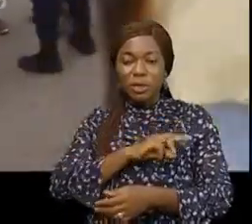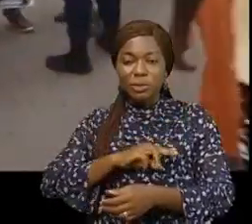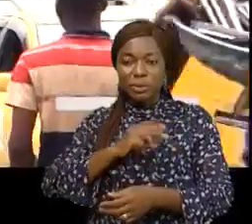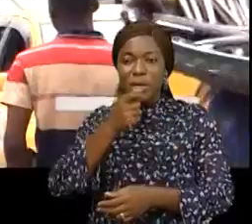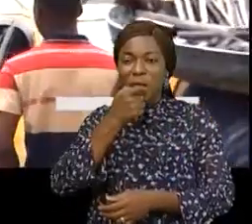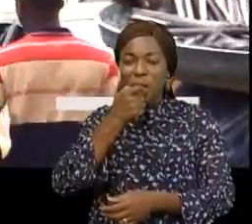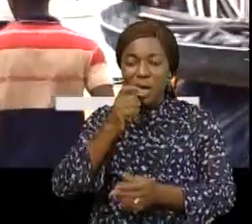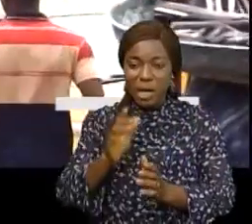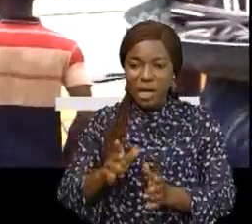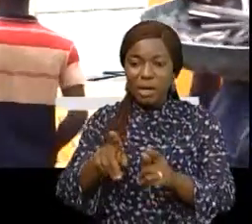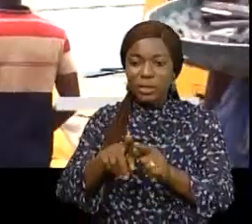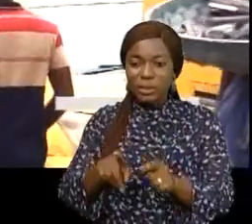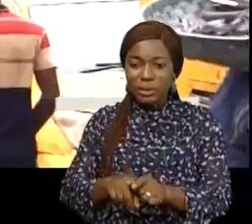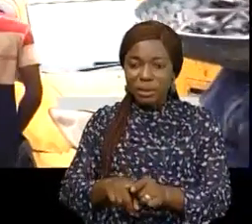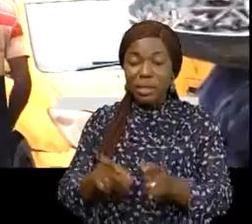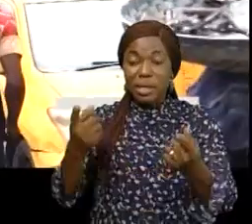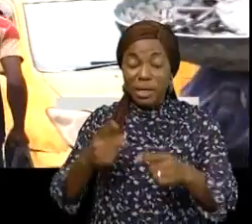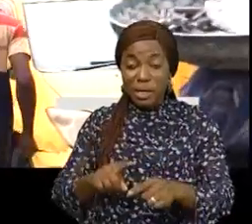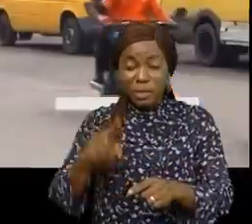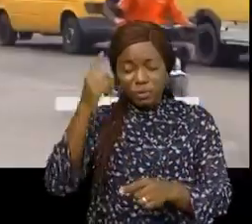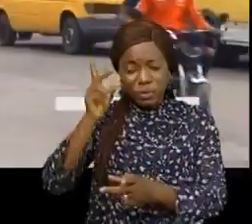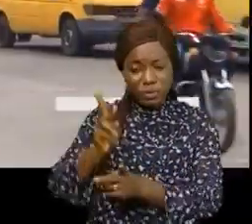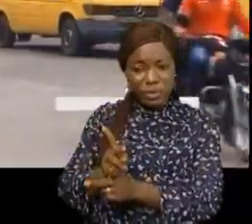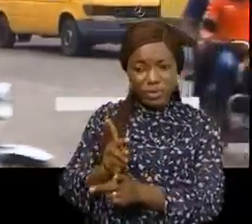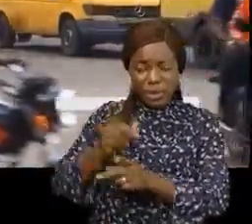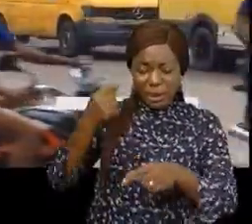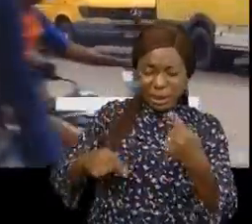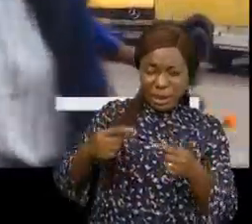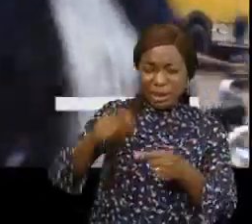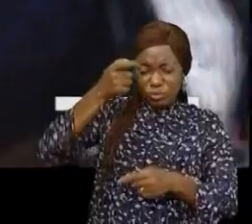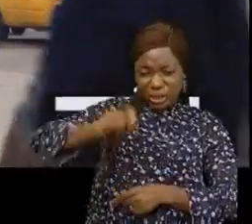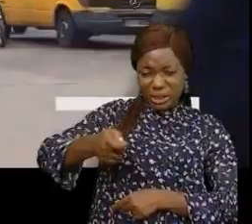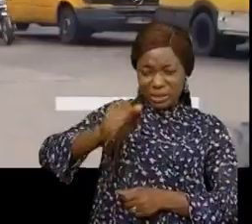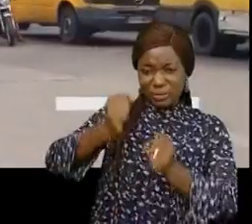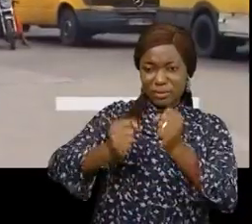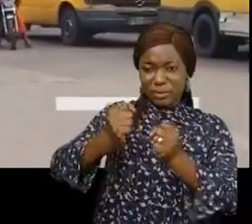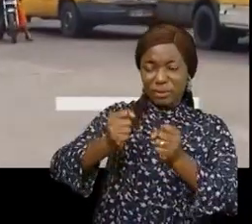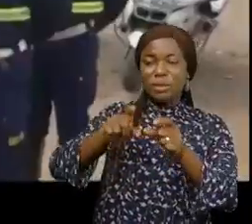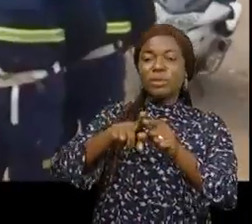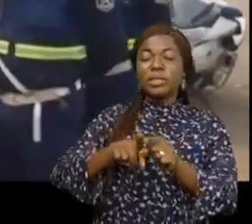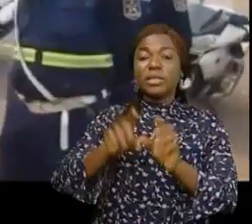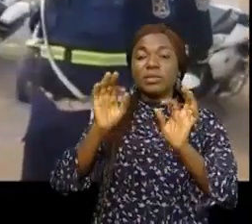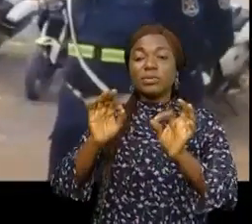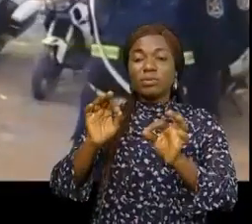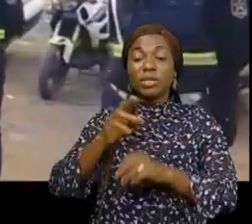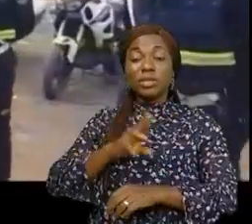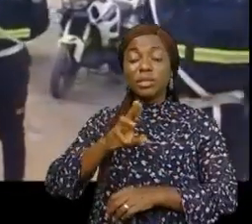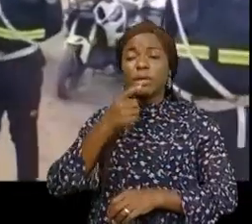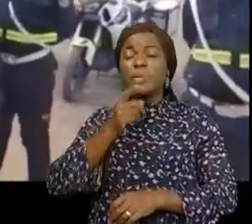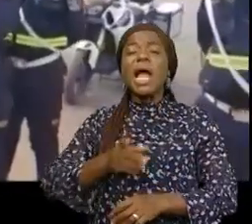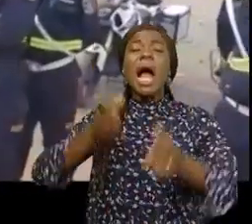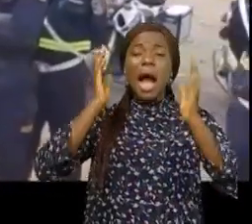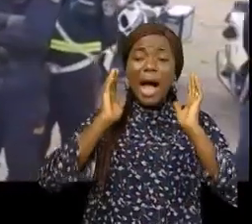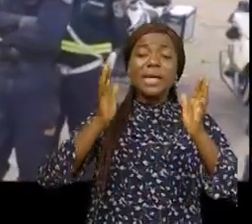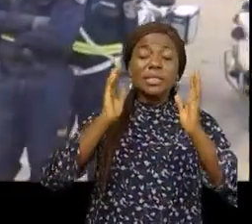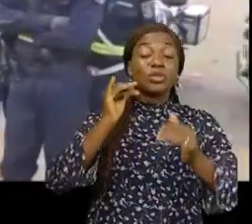qui surgissent dans des véhicules des privés où se disputent des clés des contacts à cette nouvelle unité il est strictement interdit